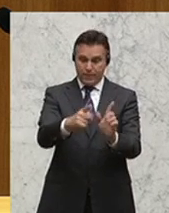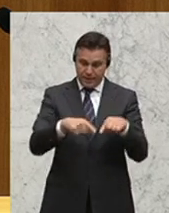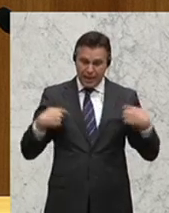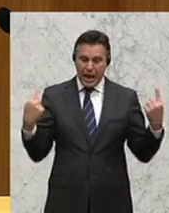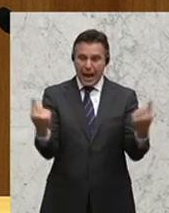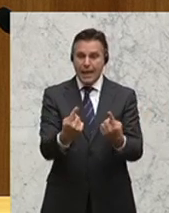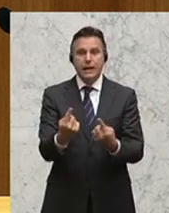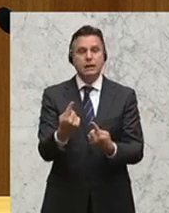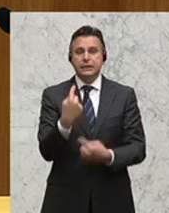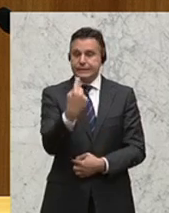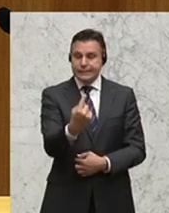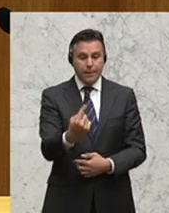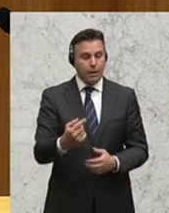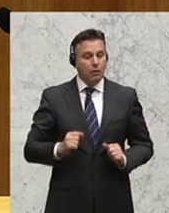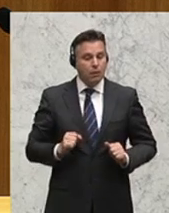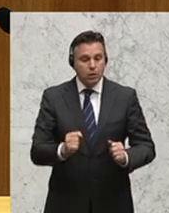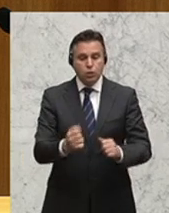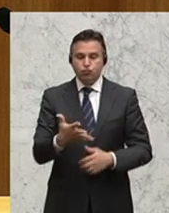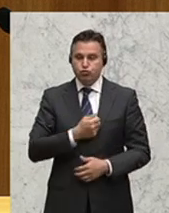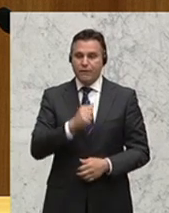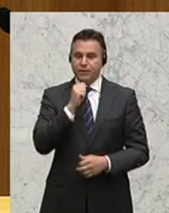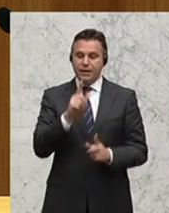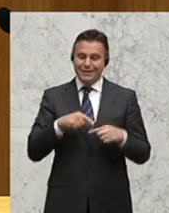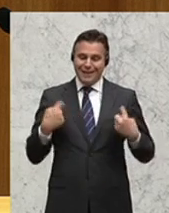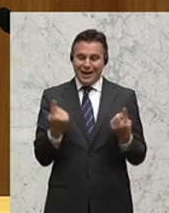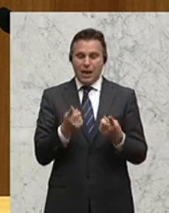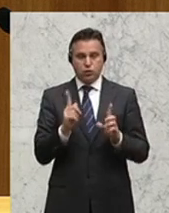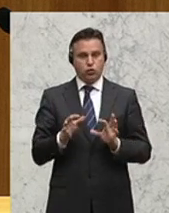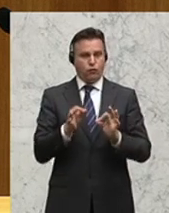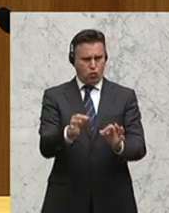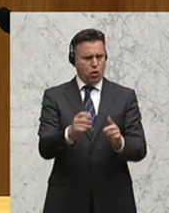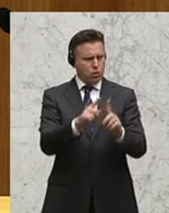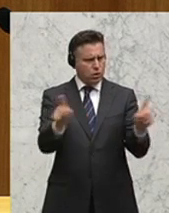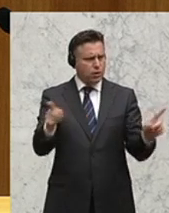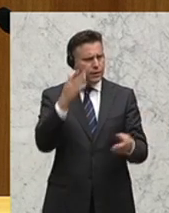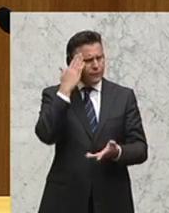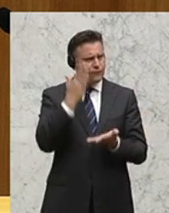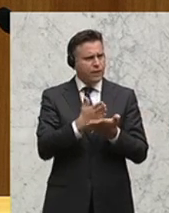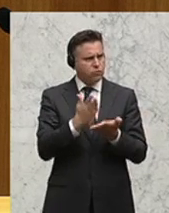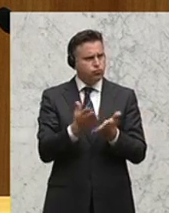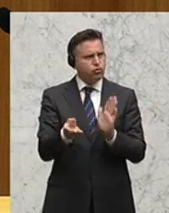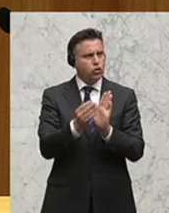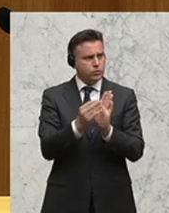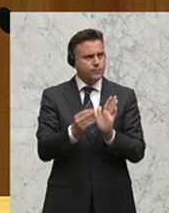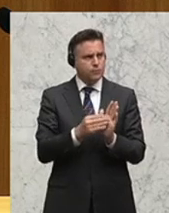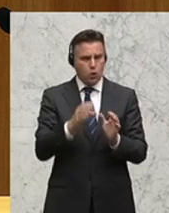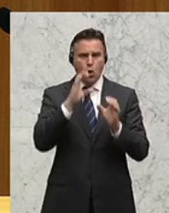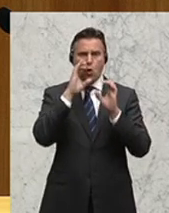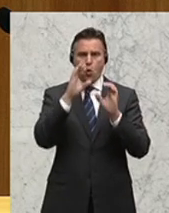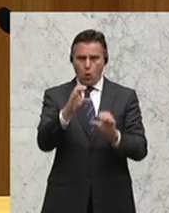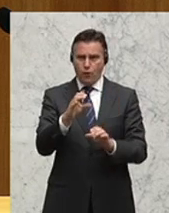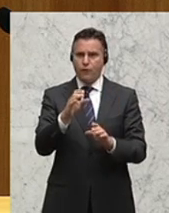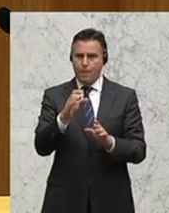eigener Kraft nicht leisten kann. All das können Sie übrigens im aktuellen ÖVP